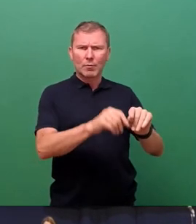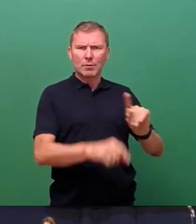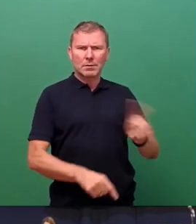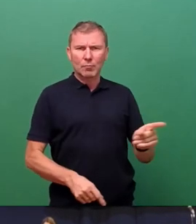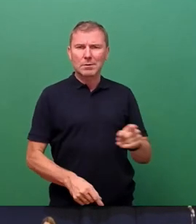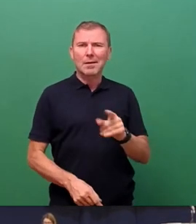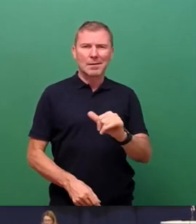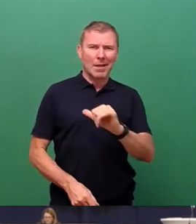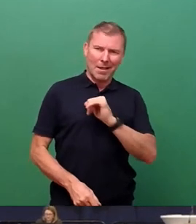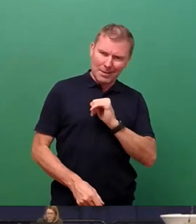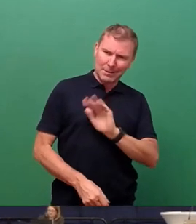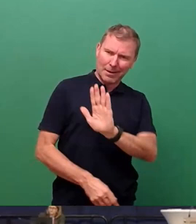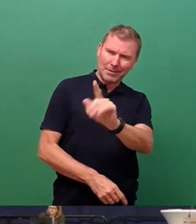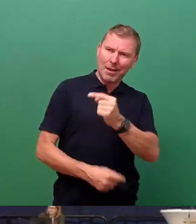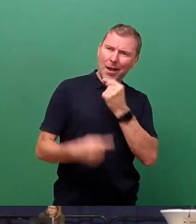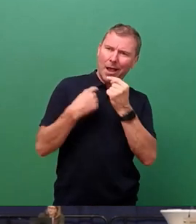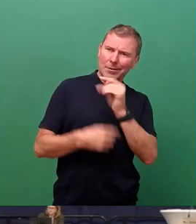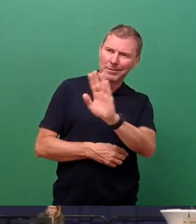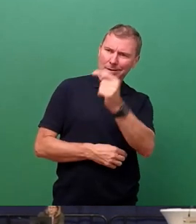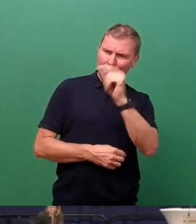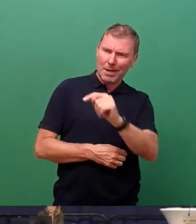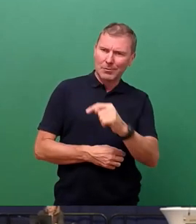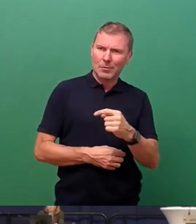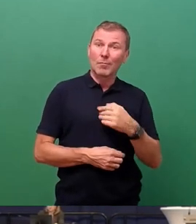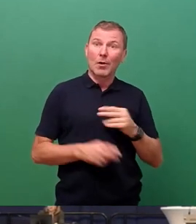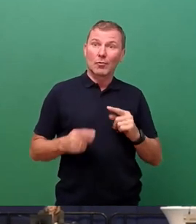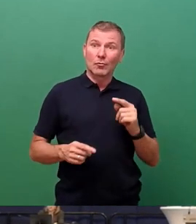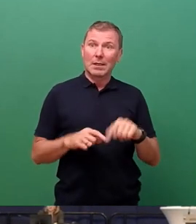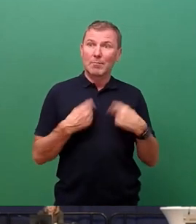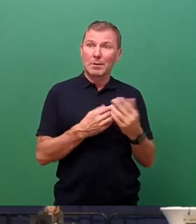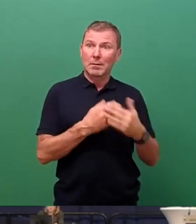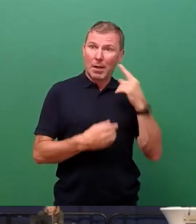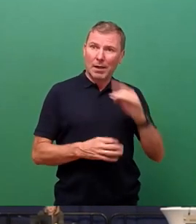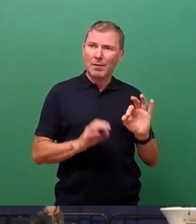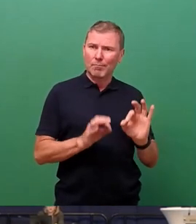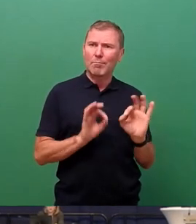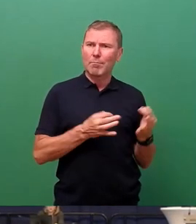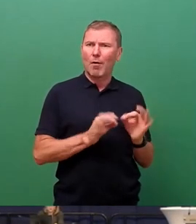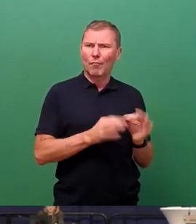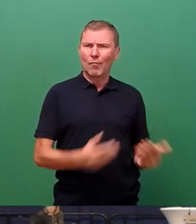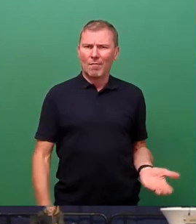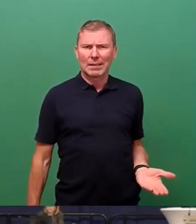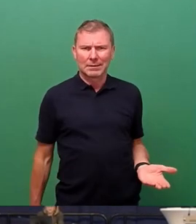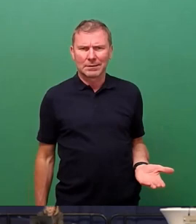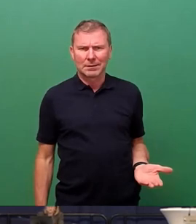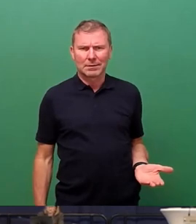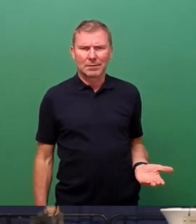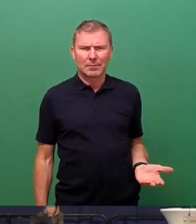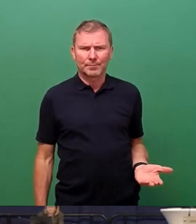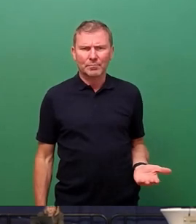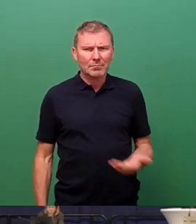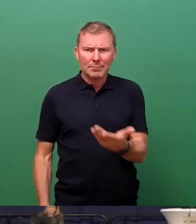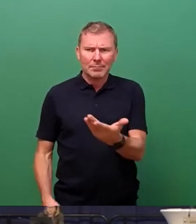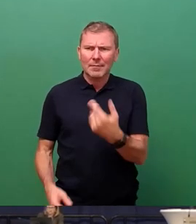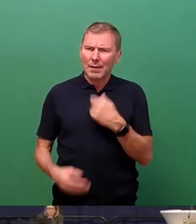Interpretation, wozu wir Stadtbezirksbeiräte brauchen. Also da müssen wir noch mal miteinander sprechen, wozu wir diese Gremien brauchen. Und ich bitte Sie wirklich